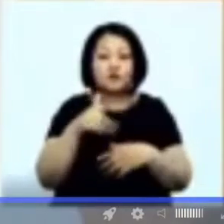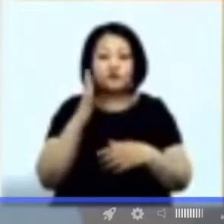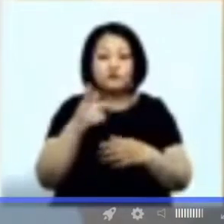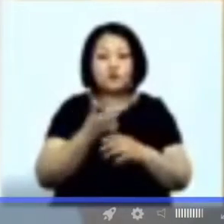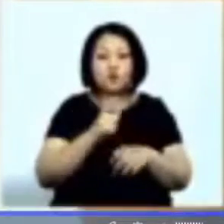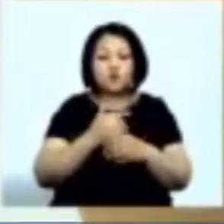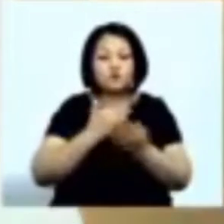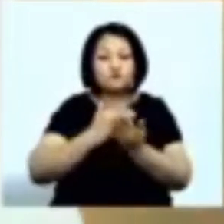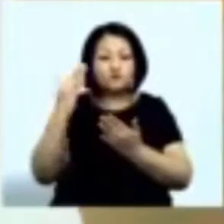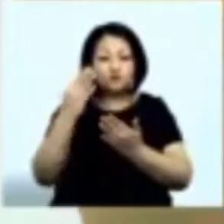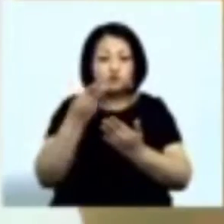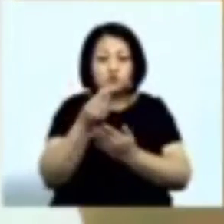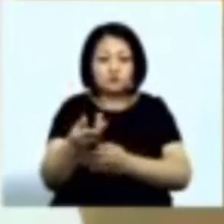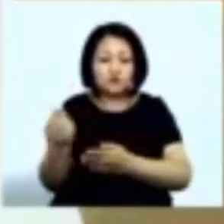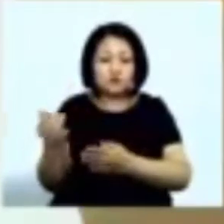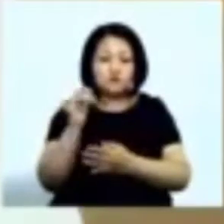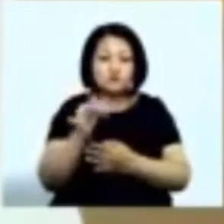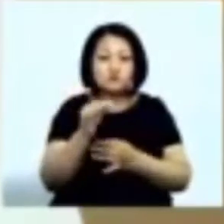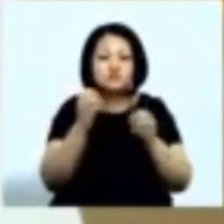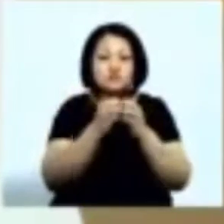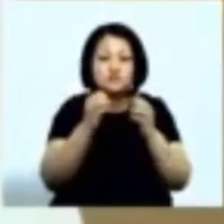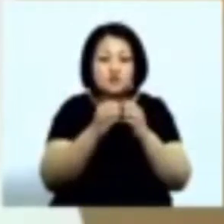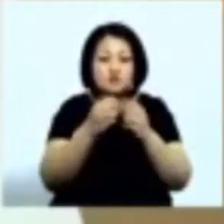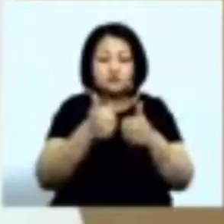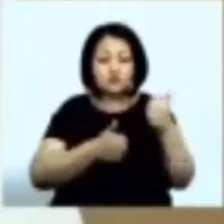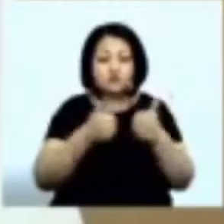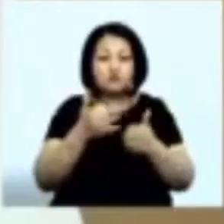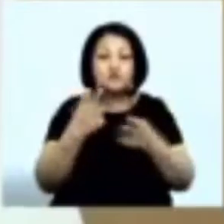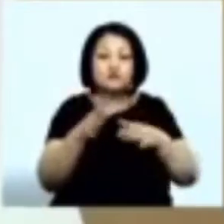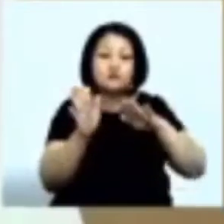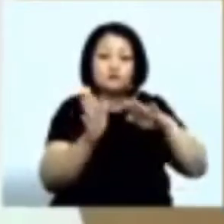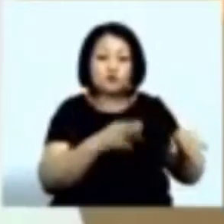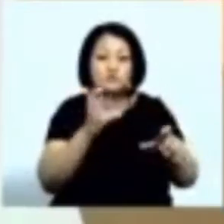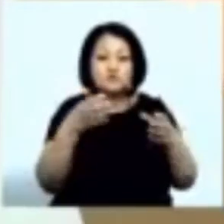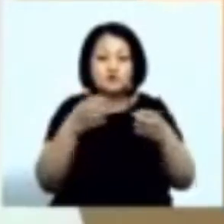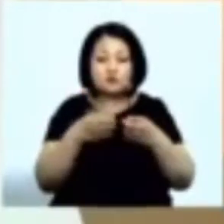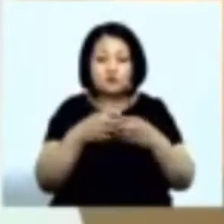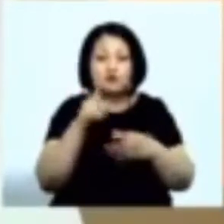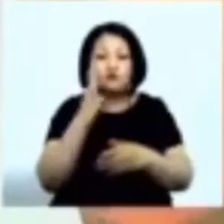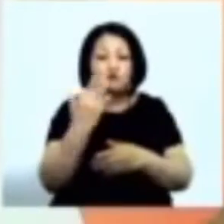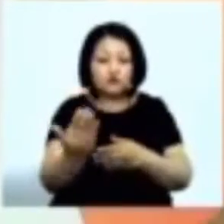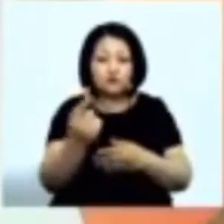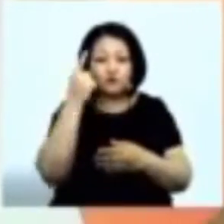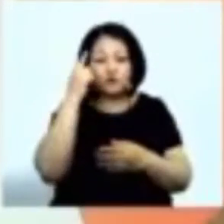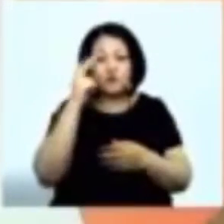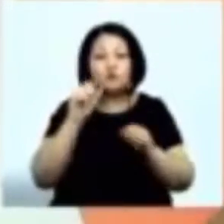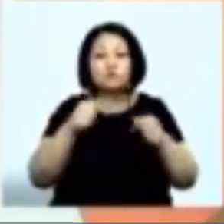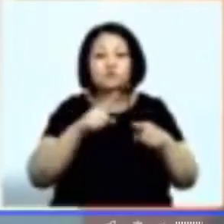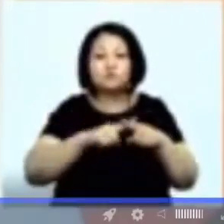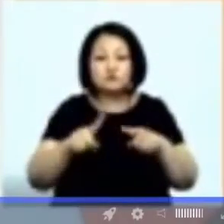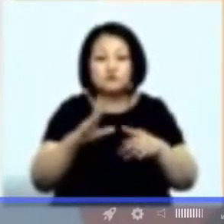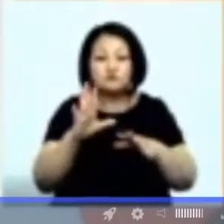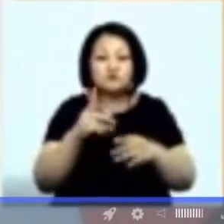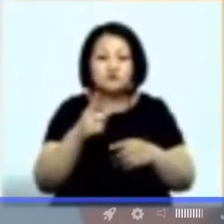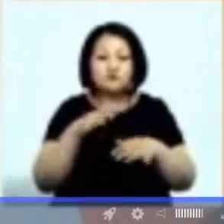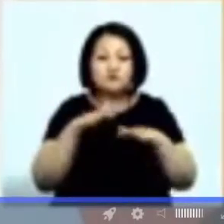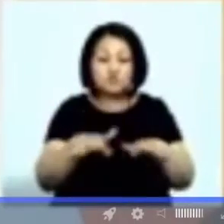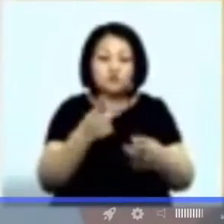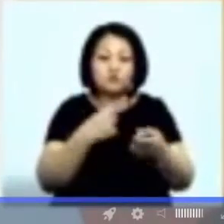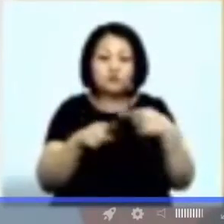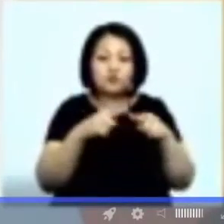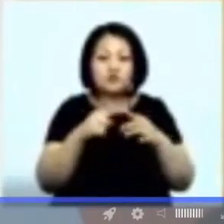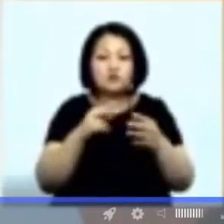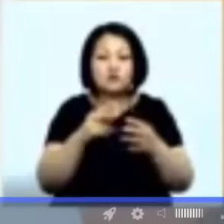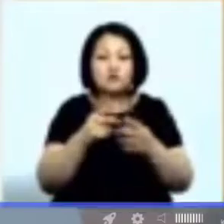Оплачивается И 10 марафонов Если вы пройдете С командой Вы поймете Как можно быстро В сетевом маркете Организовать